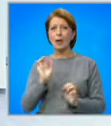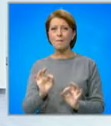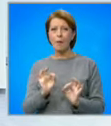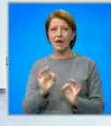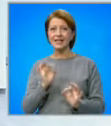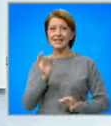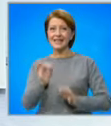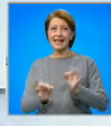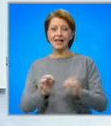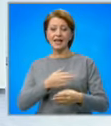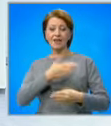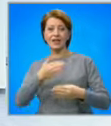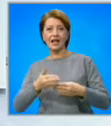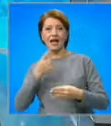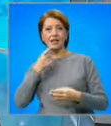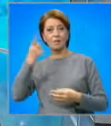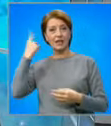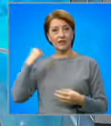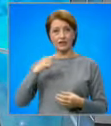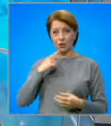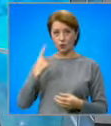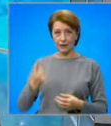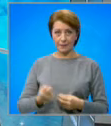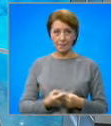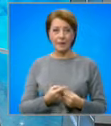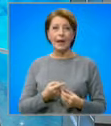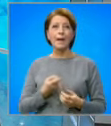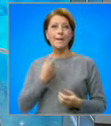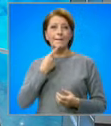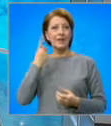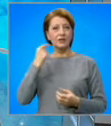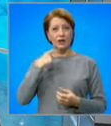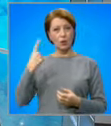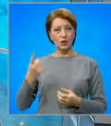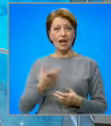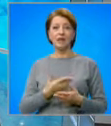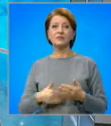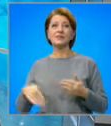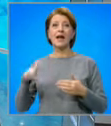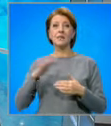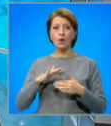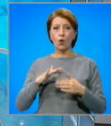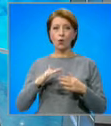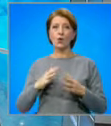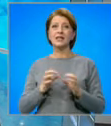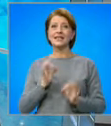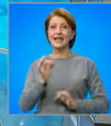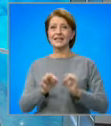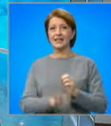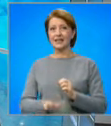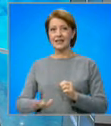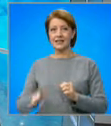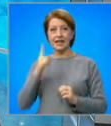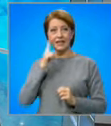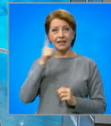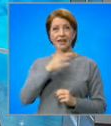миналата година и през пролета на тази. През миналата година най-много заразени деца за ден е имало на